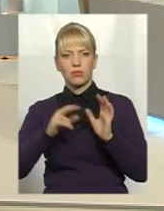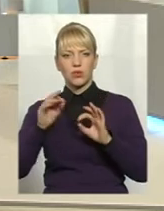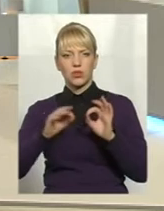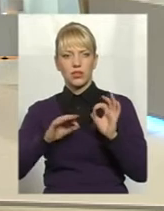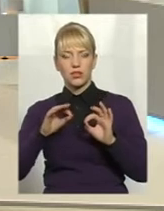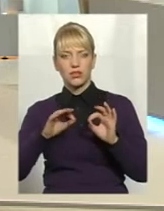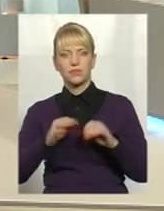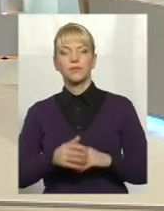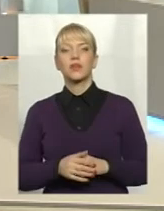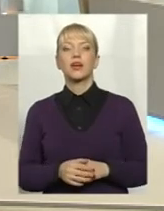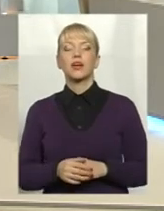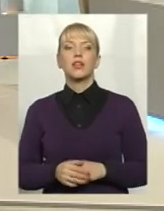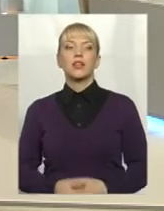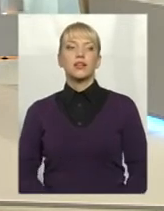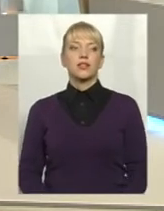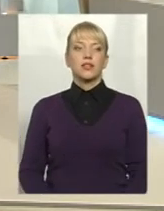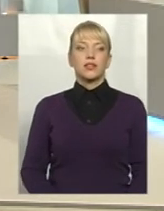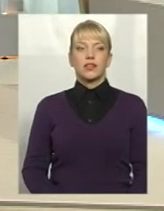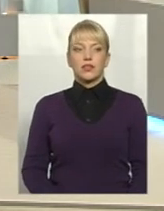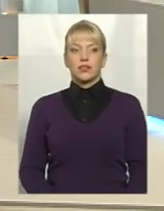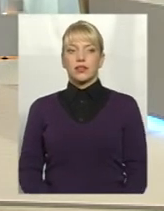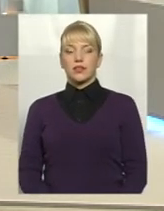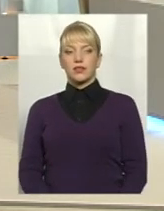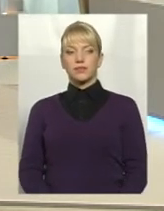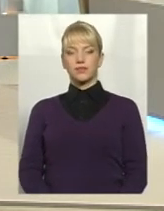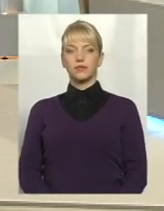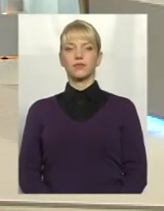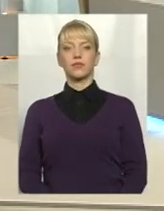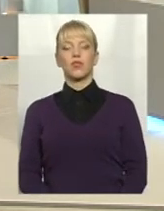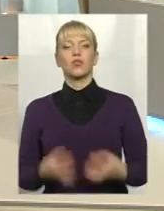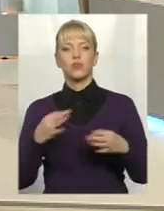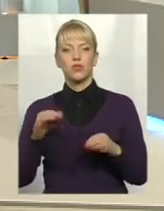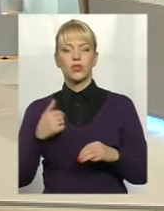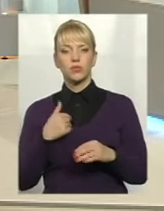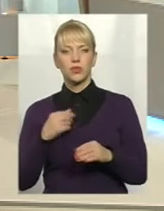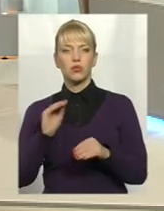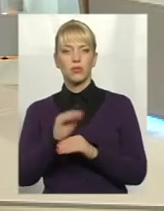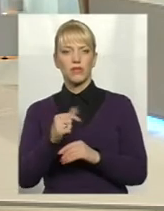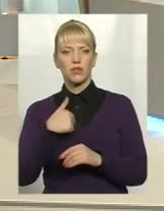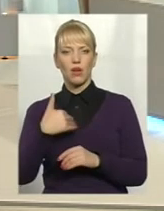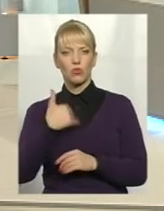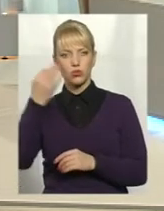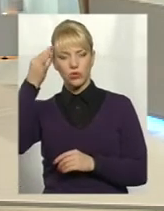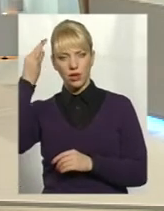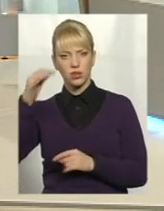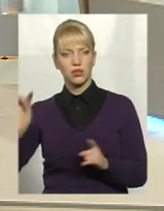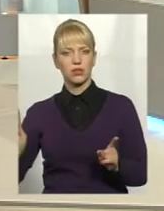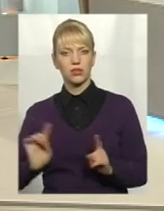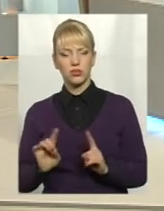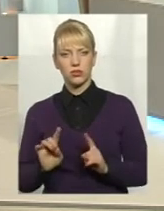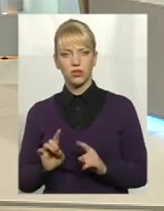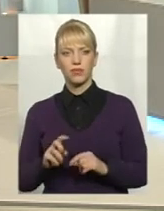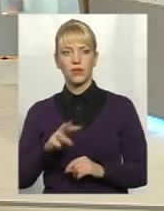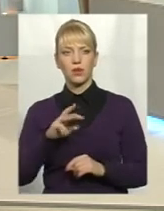Пані Олена, ви хочете щось задати? Так, дозвольте, я просто хочу нагадати, що пан